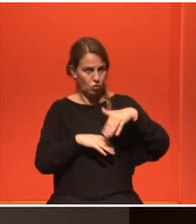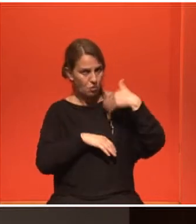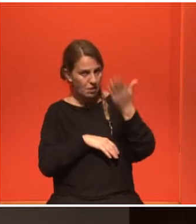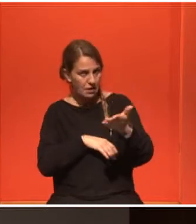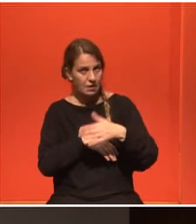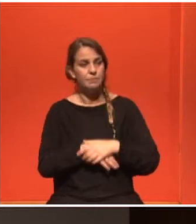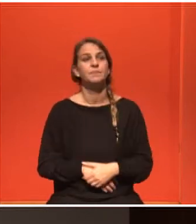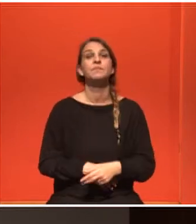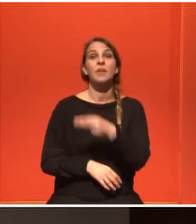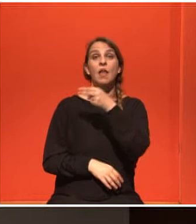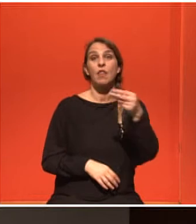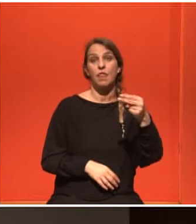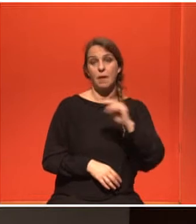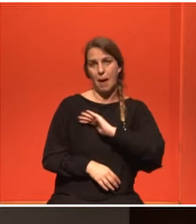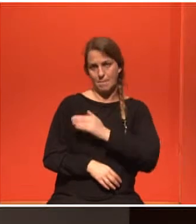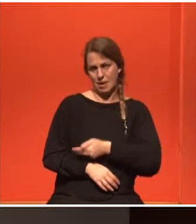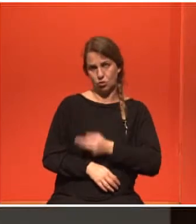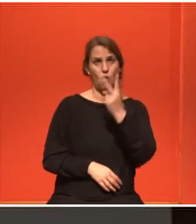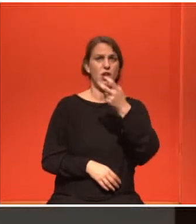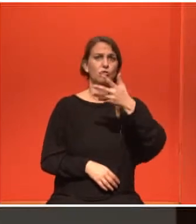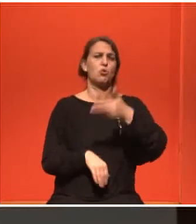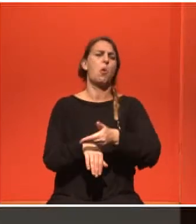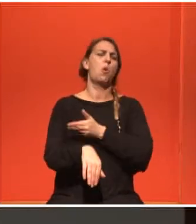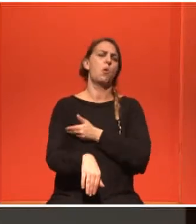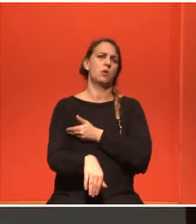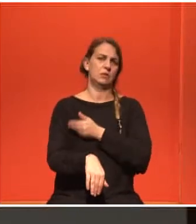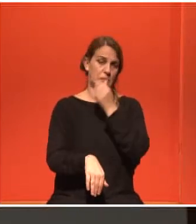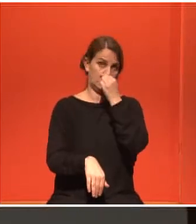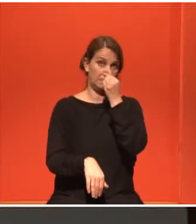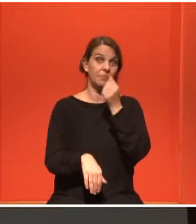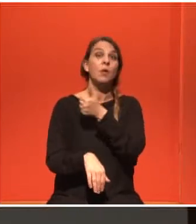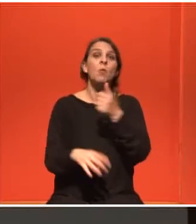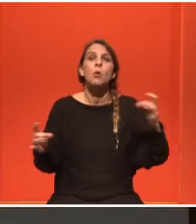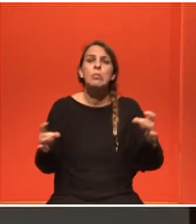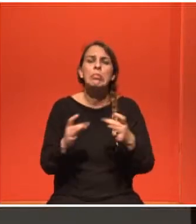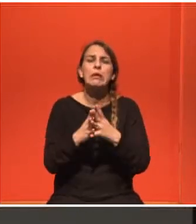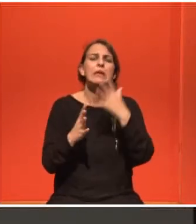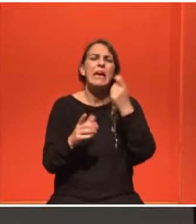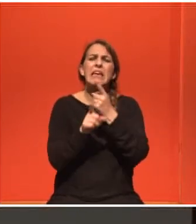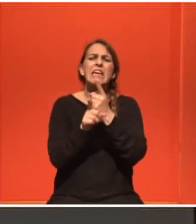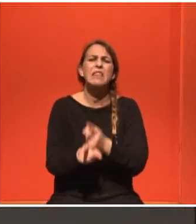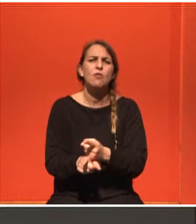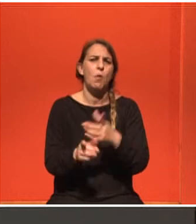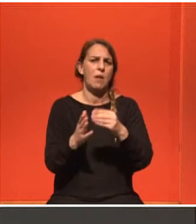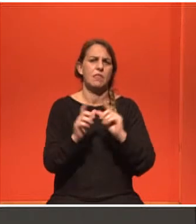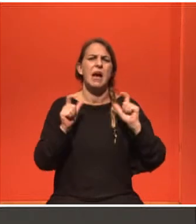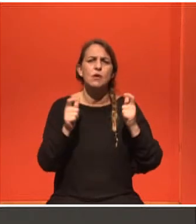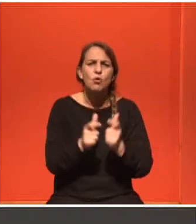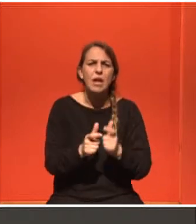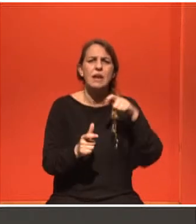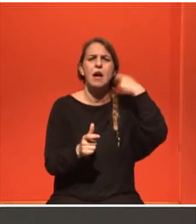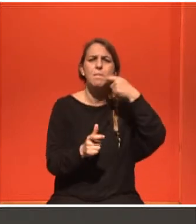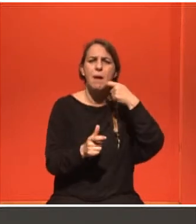Σε ό,τι αφορά τον καρκίνο του μαστού, όχι. Είναι πολύ νεαρή ηλικία αυτή. Εκτός αν, όπως είπαμε προηγουμένως, υπάρχουν ειδικές περιπτώσεις οικογενειακής